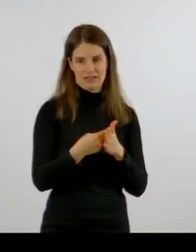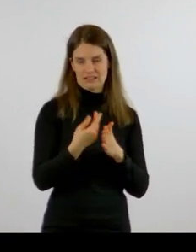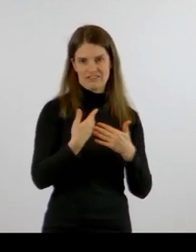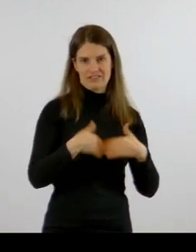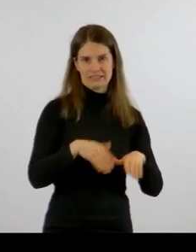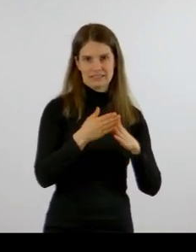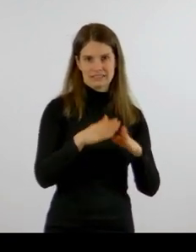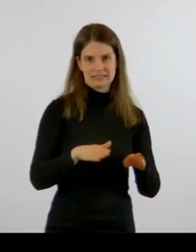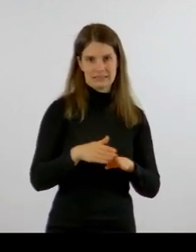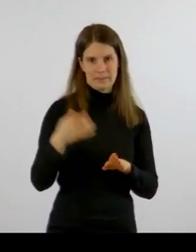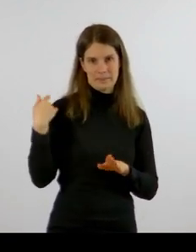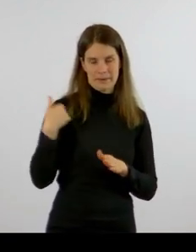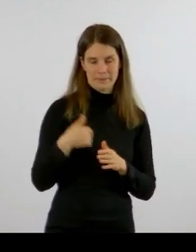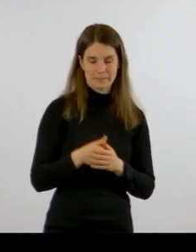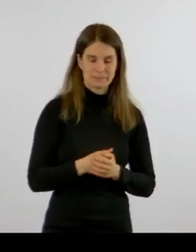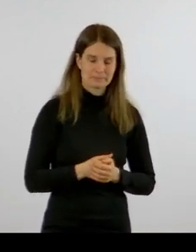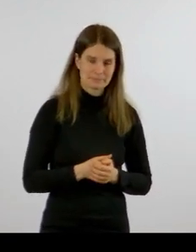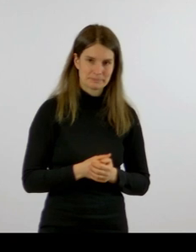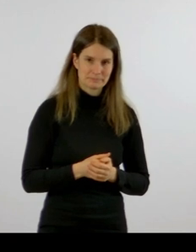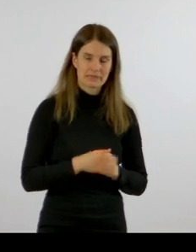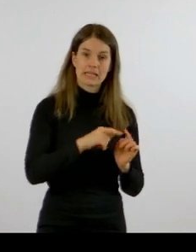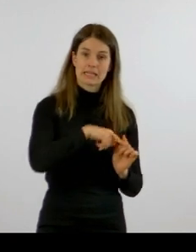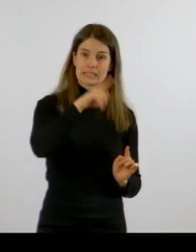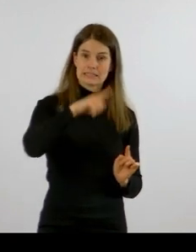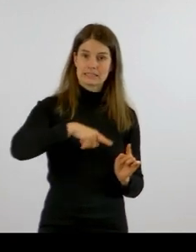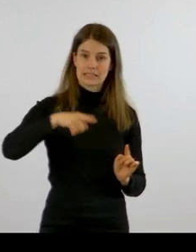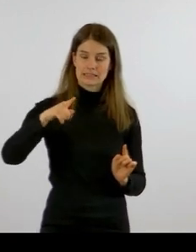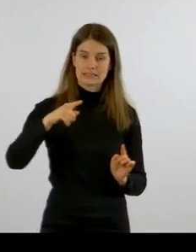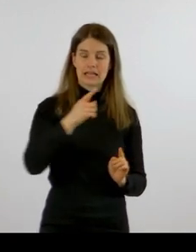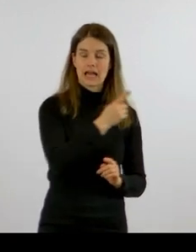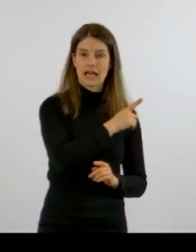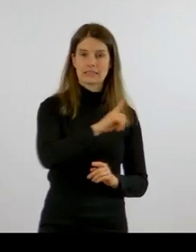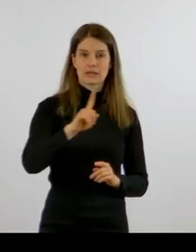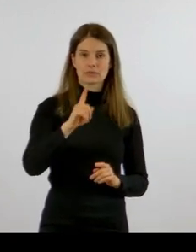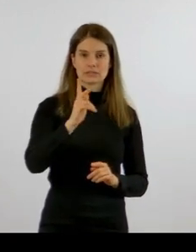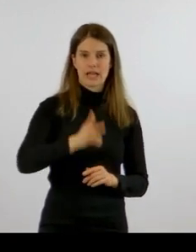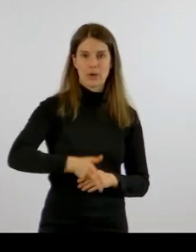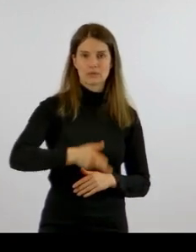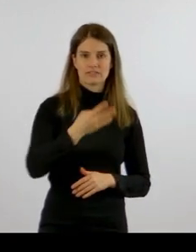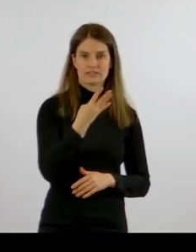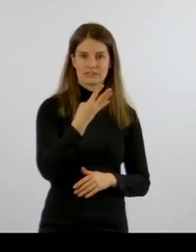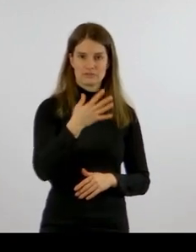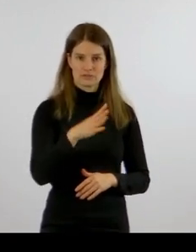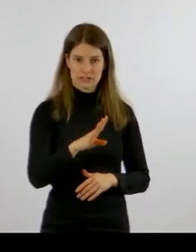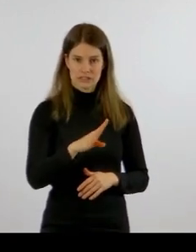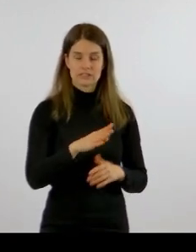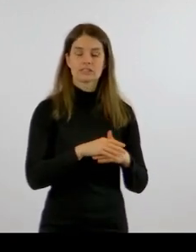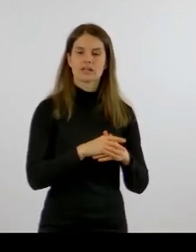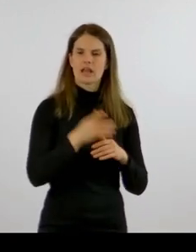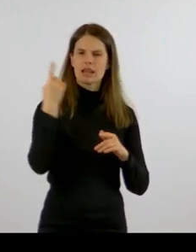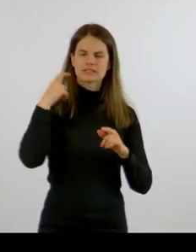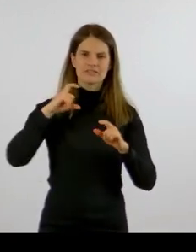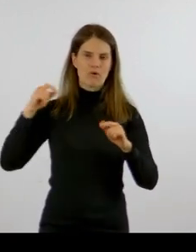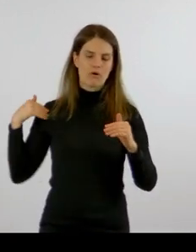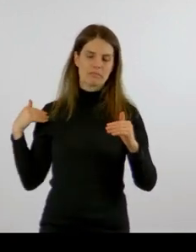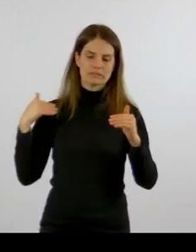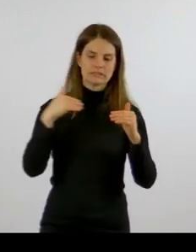Die Inzidenz liegt bei 1.344 und sie ist seit der zurückliegenden Woche